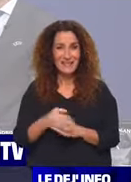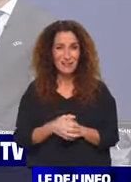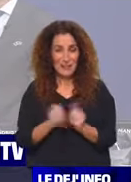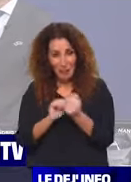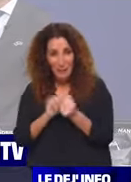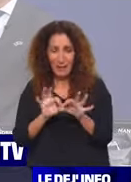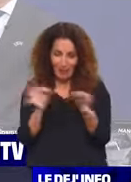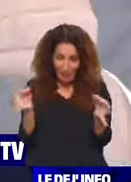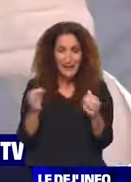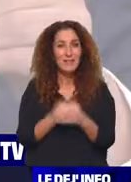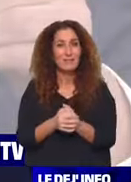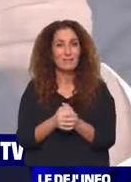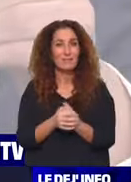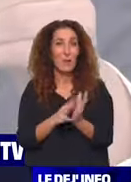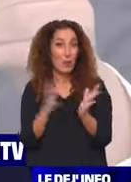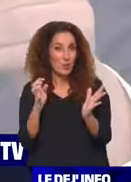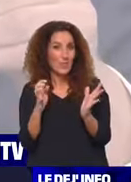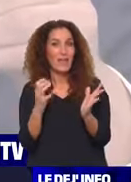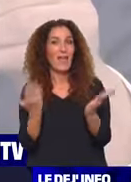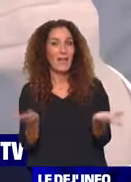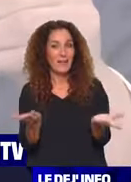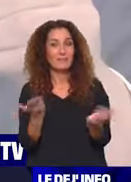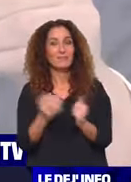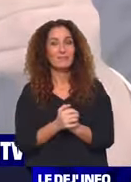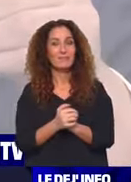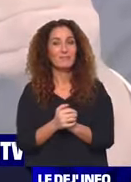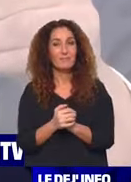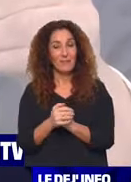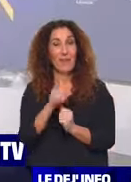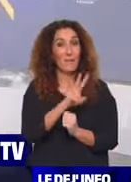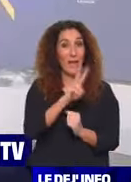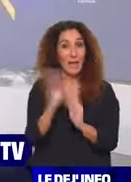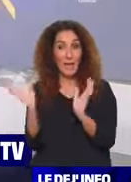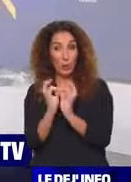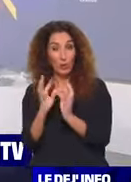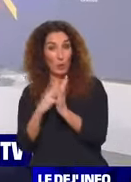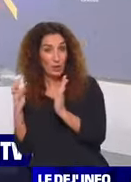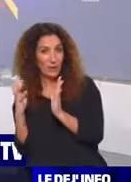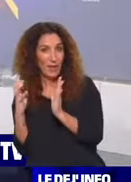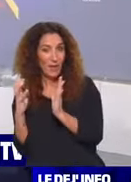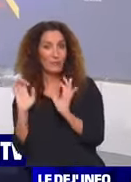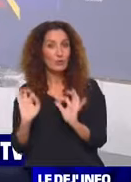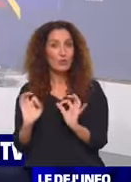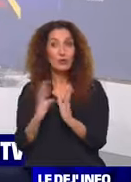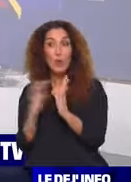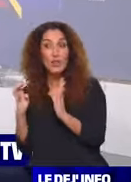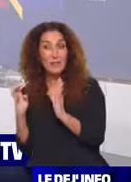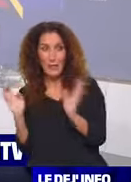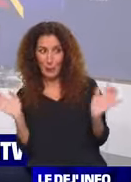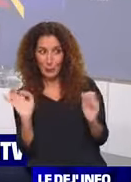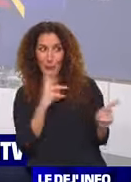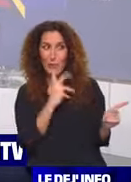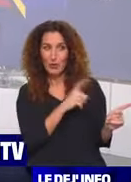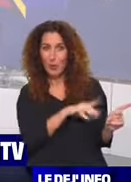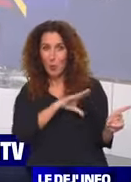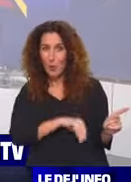Ça prend quelques secondes. Manchester United. Donc Villarreal contre Manchester United. Pas de Manchester United pour le PSG.